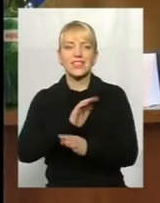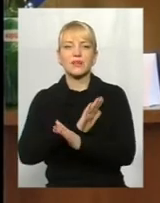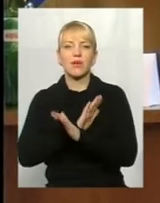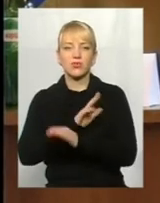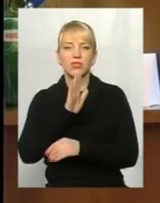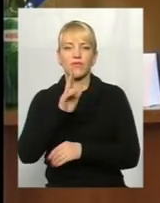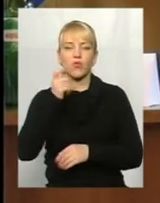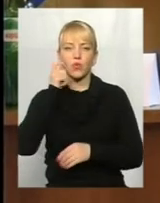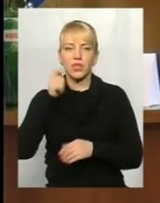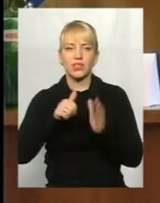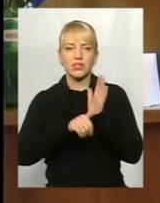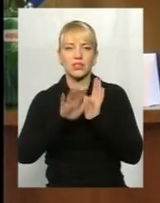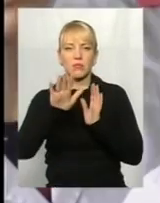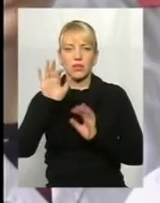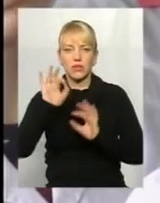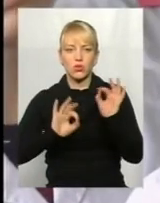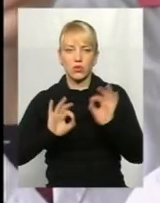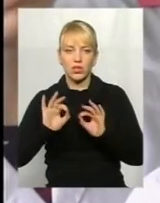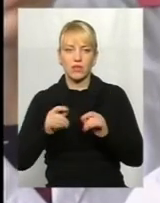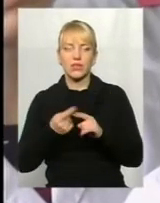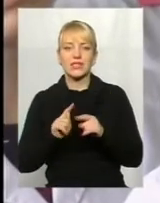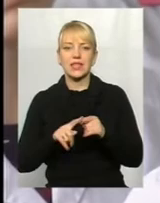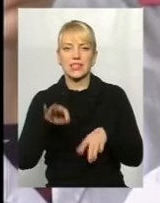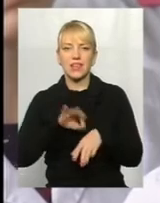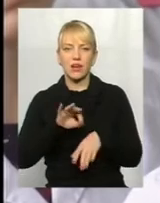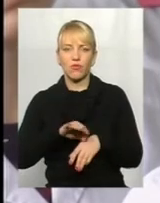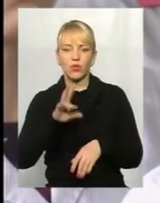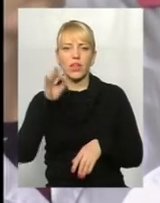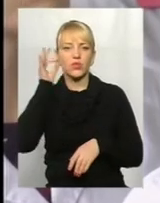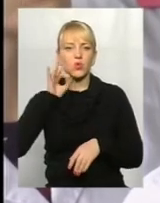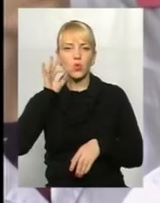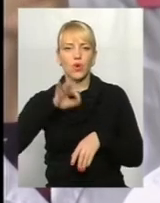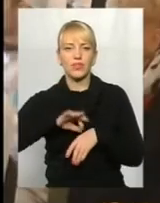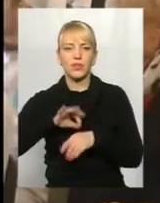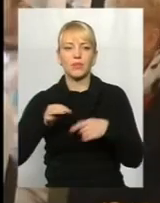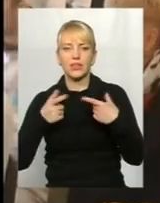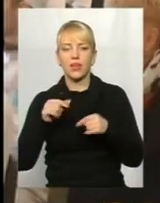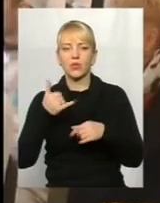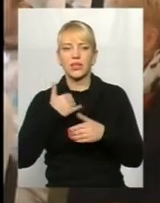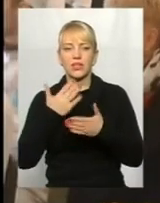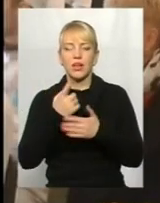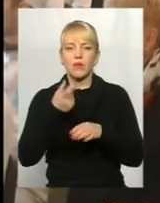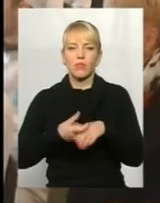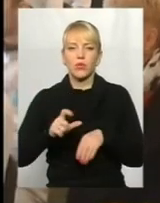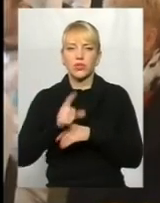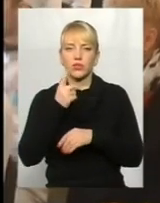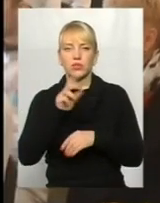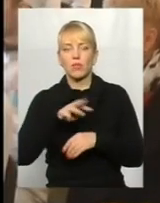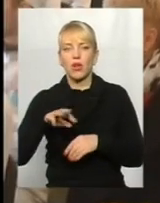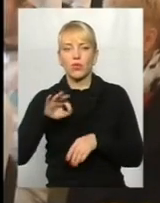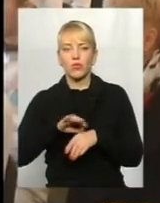65%. Це захворювання на цукровий діабет, де в нас є понад мільйон хворих, і